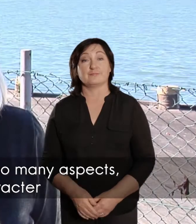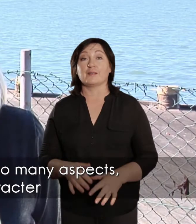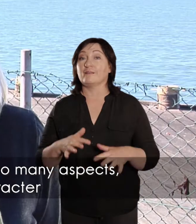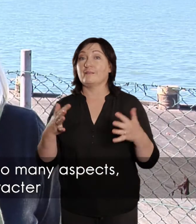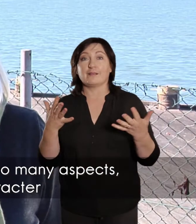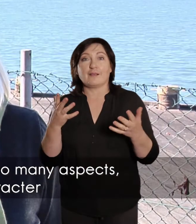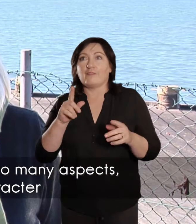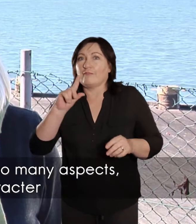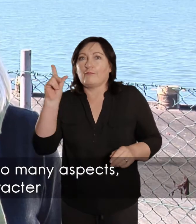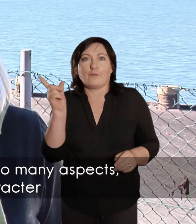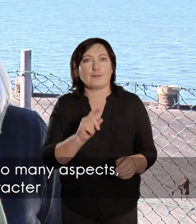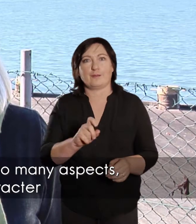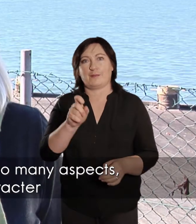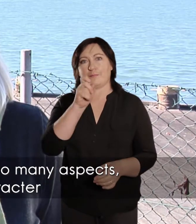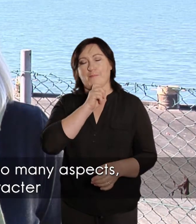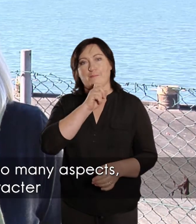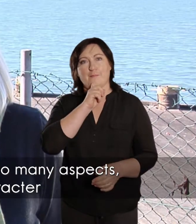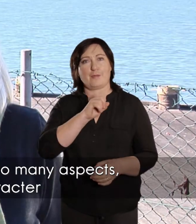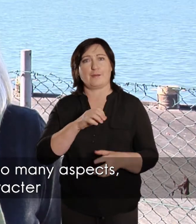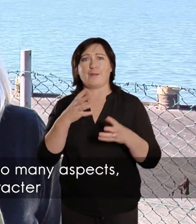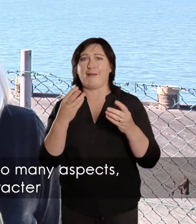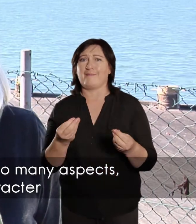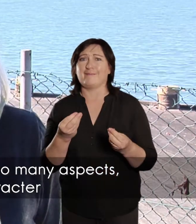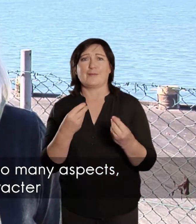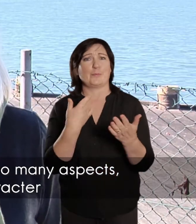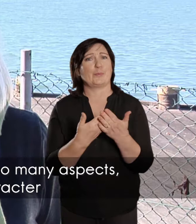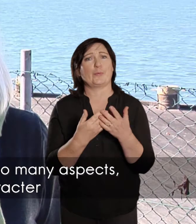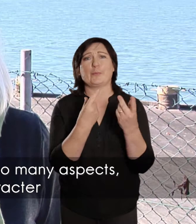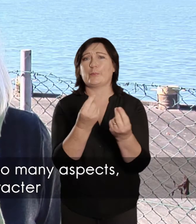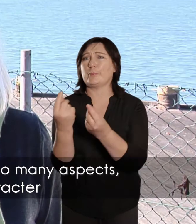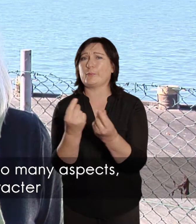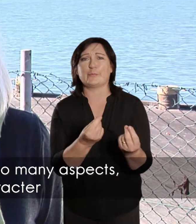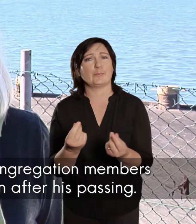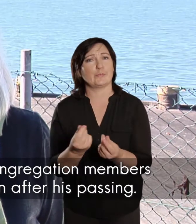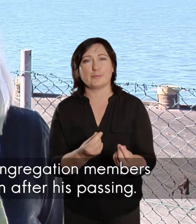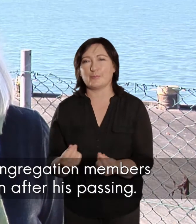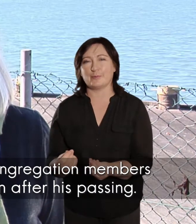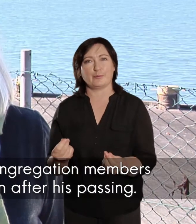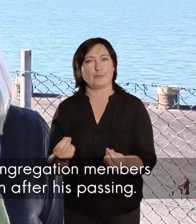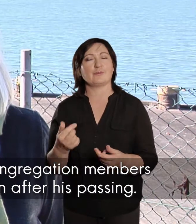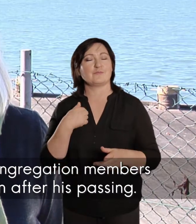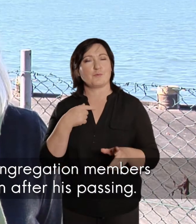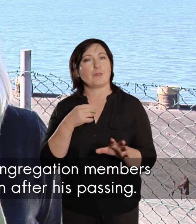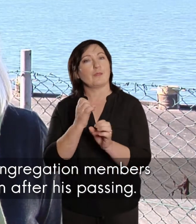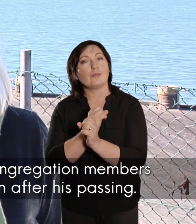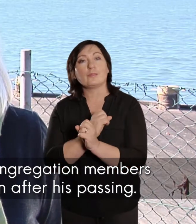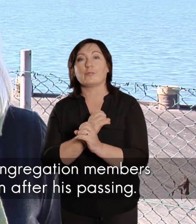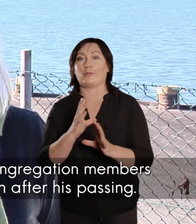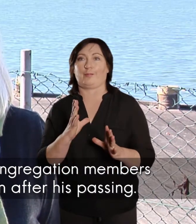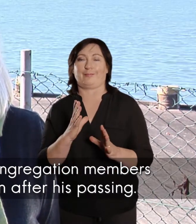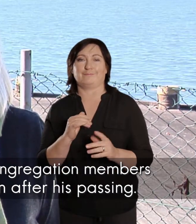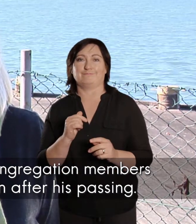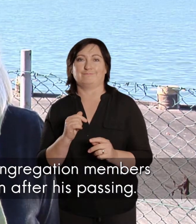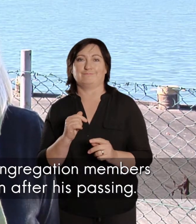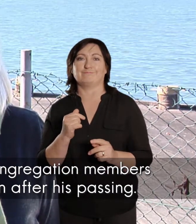wat een ongelooflike man met soveel aspekte soveel facette aan sy karakter en is my baie duidelik as my met die gemeente